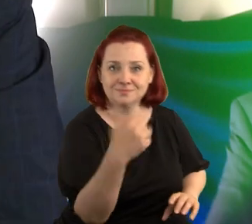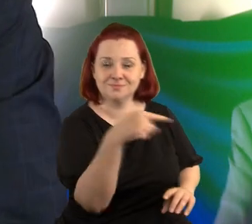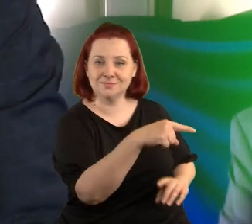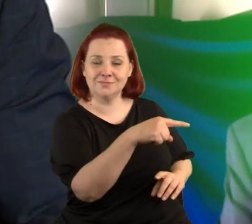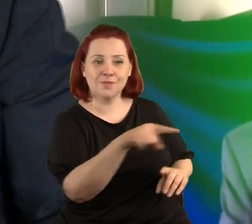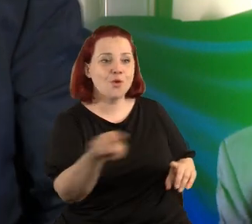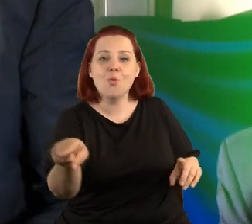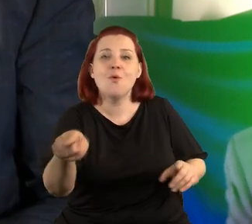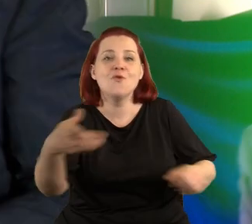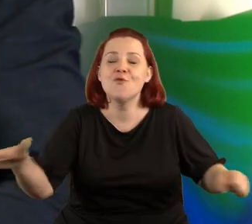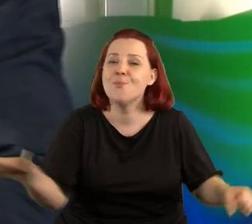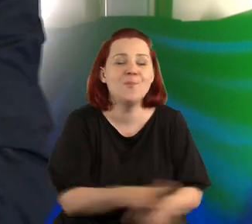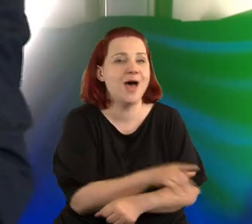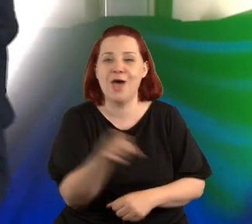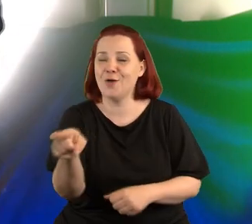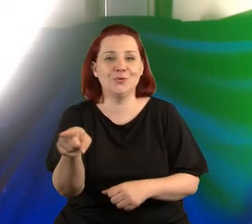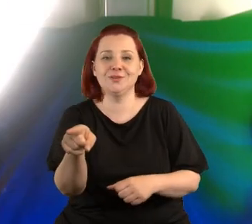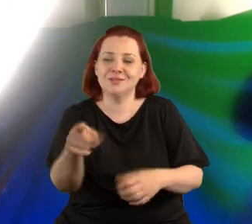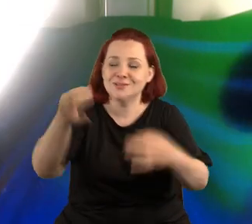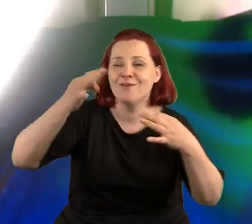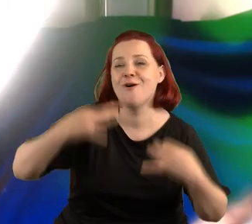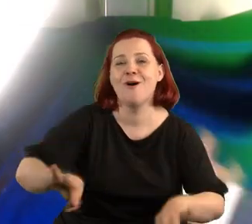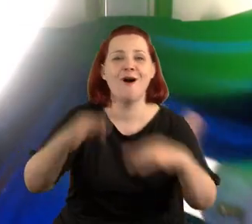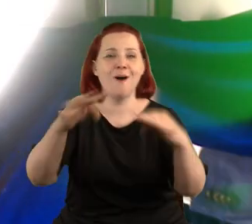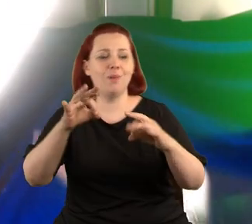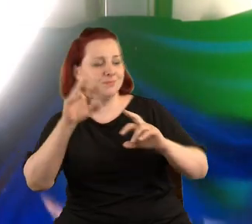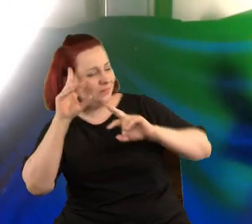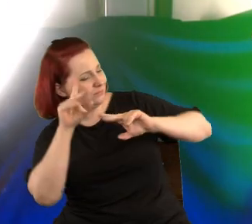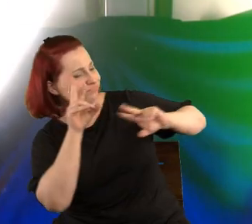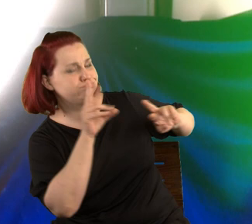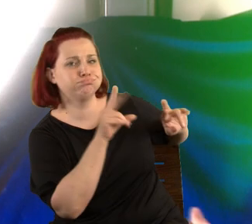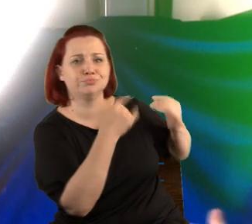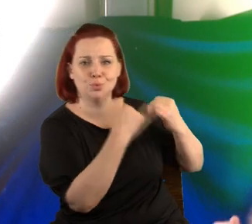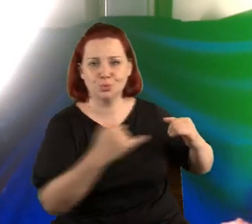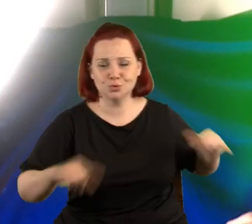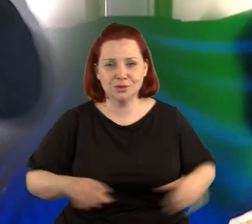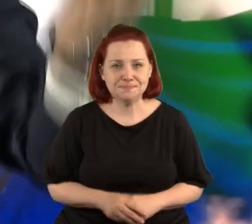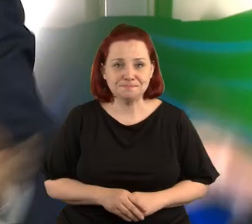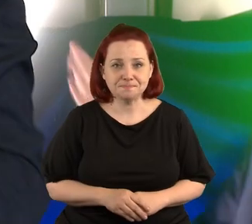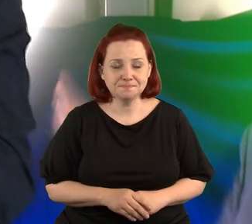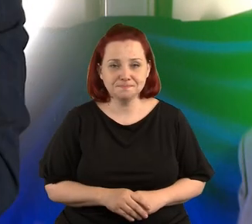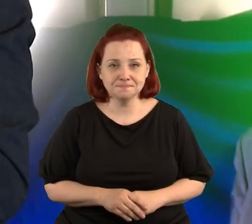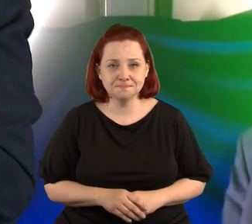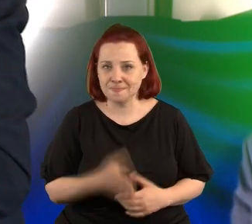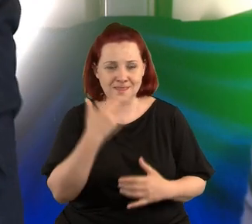absolutnie wolno i swobodnie interpretuje. Nie inaczej.